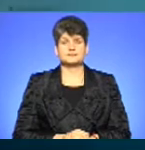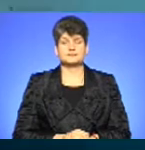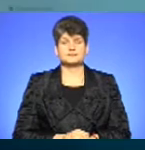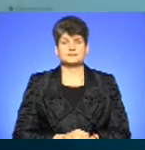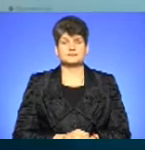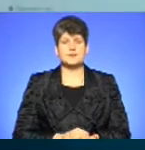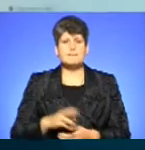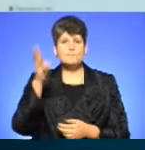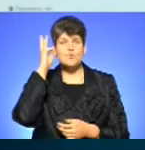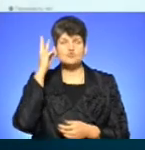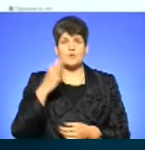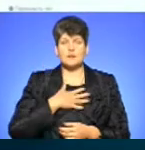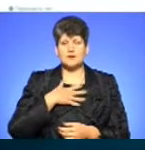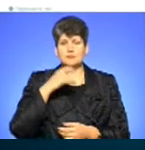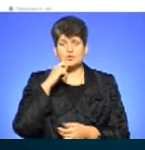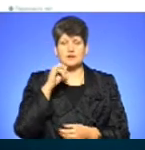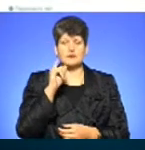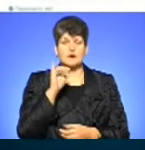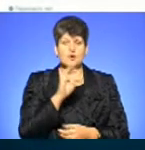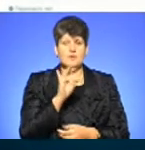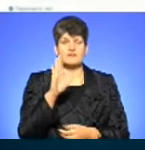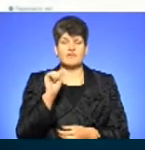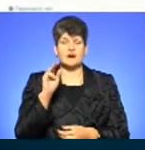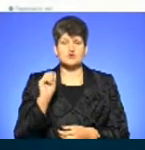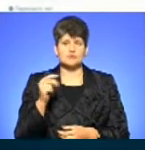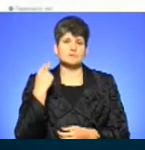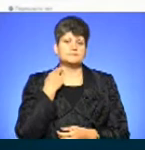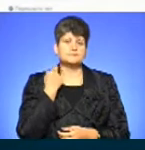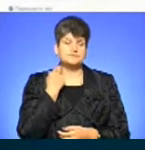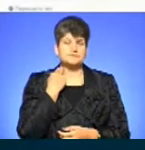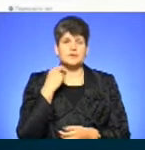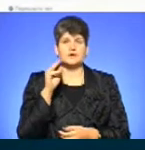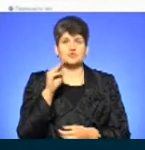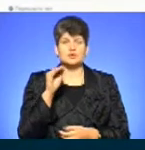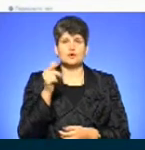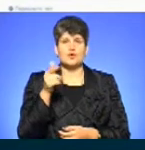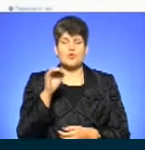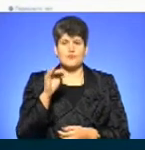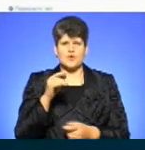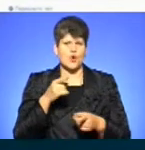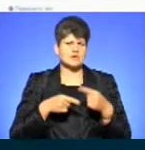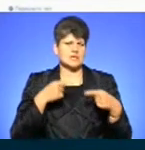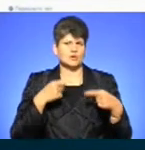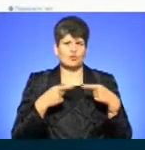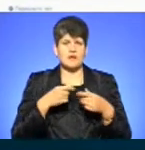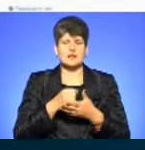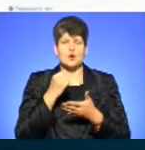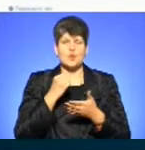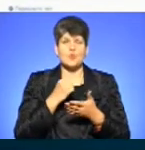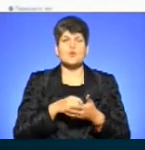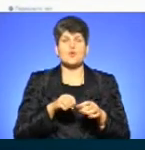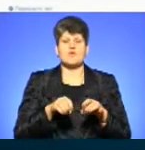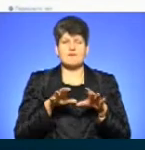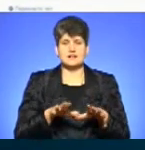Посол Канади в Україні Роман Вашчук та посол Великої Британії Джудіт Гофф розкритикували ухвалення Львівською обласною